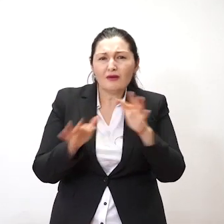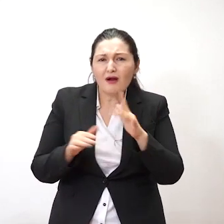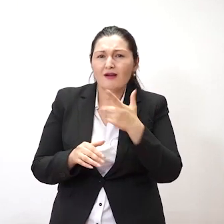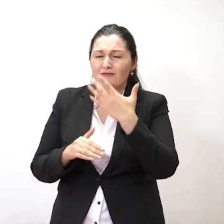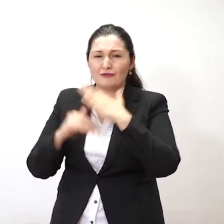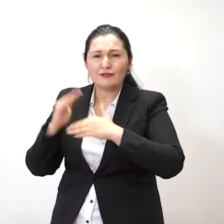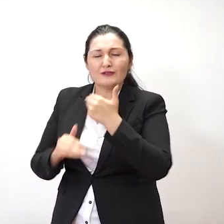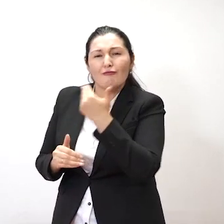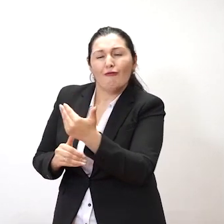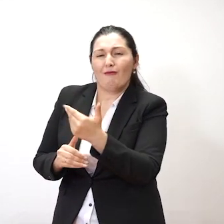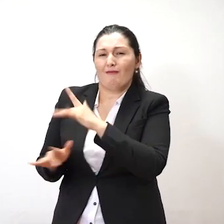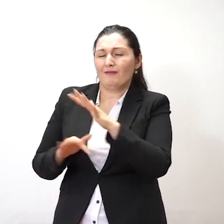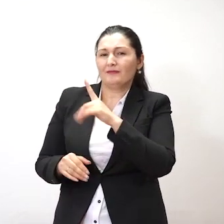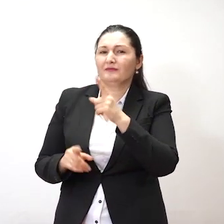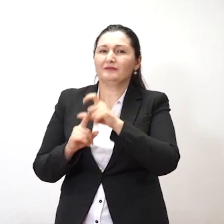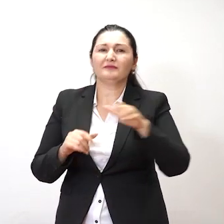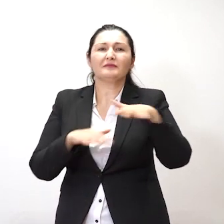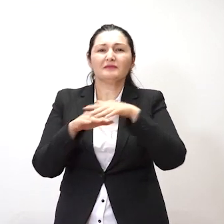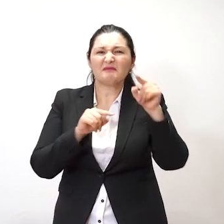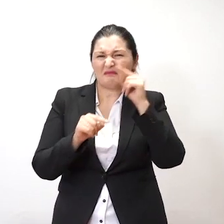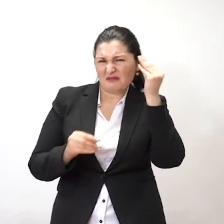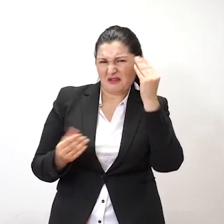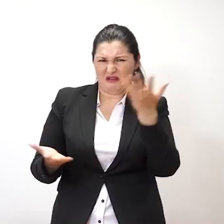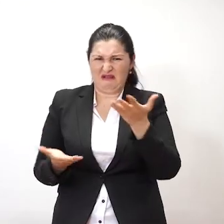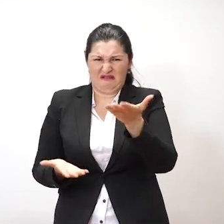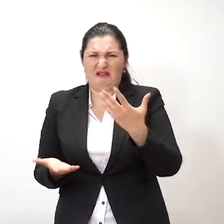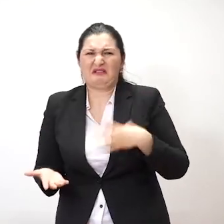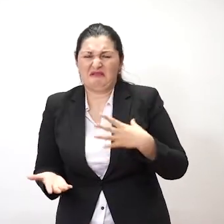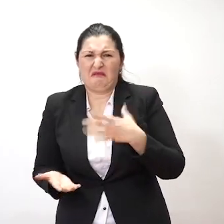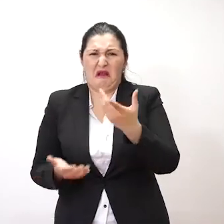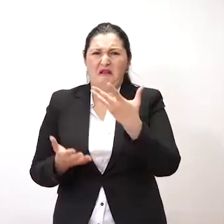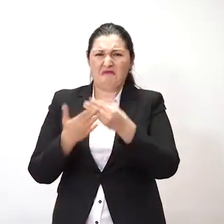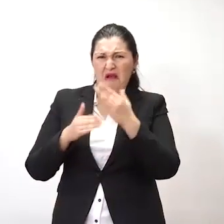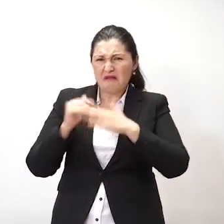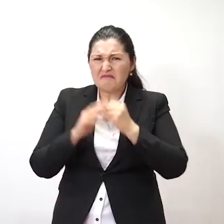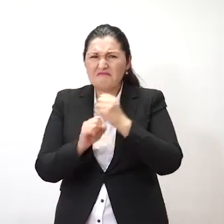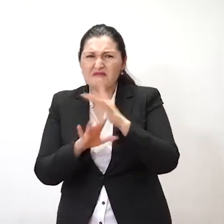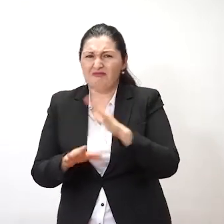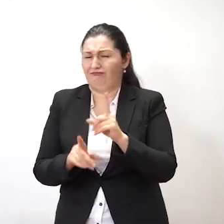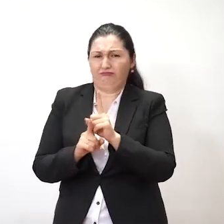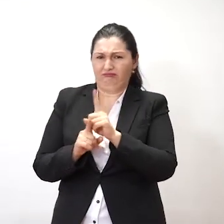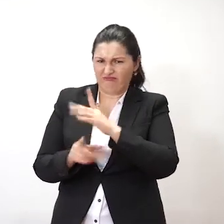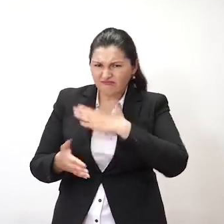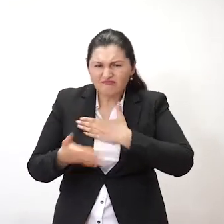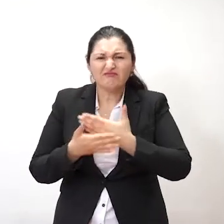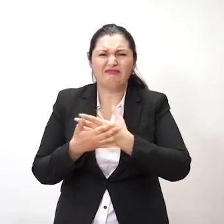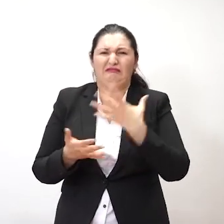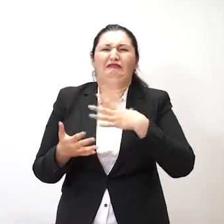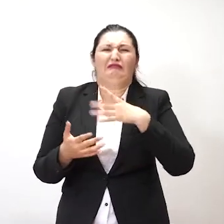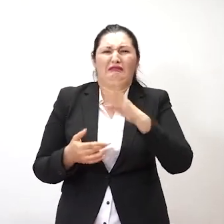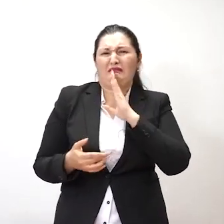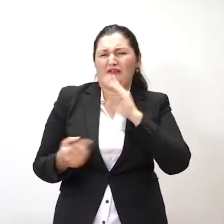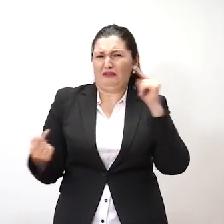نمودهای ورزیش در دهوت، گپی مردم نیز بود که بسیار دخترانی صاحب استعداد رو از رو آوردن با ورزیش میگردانند.